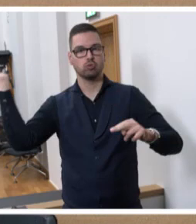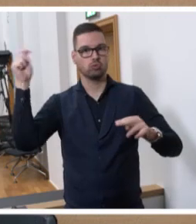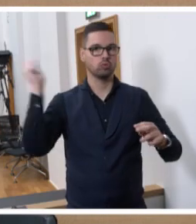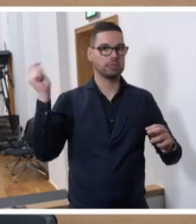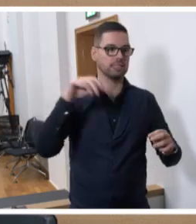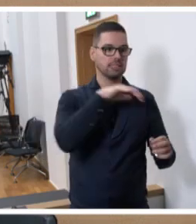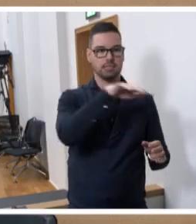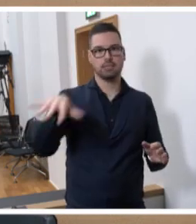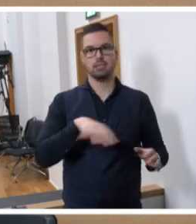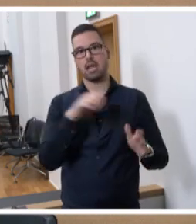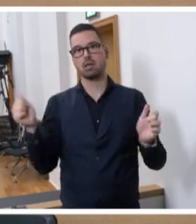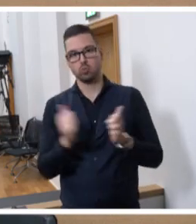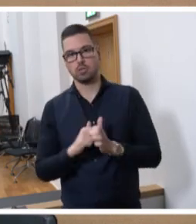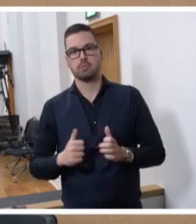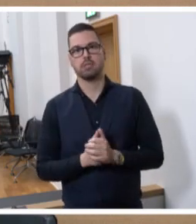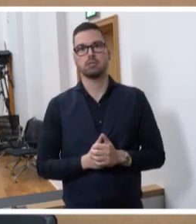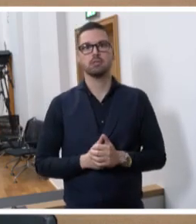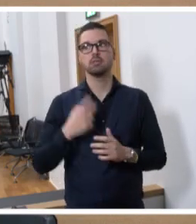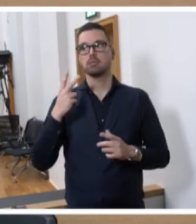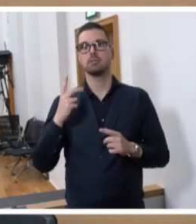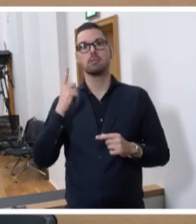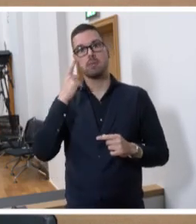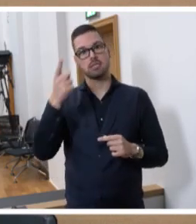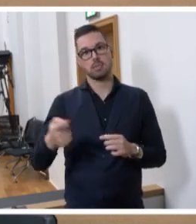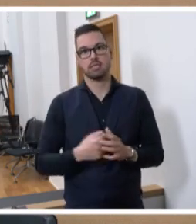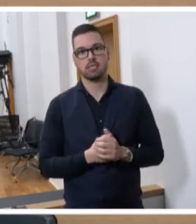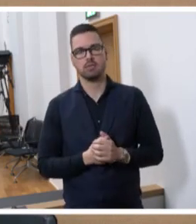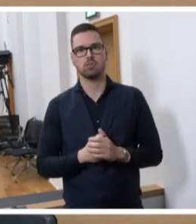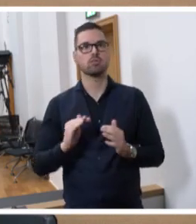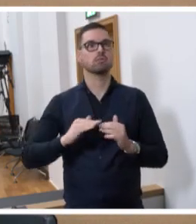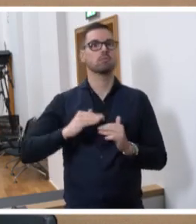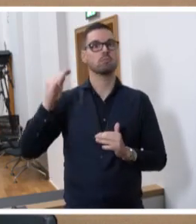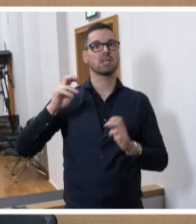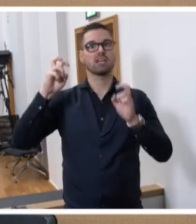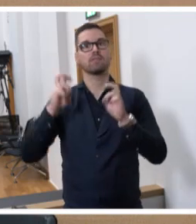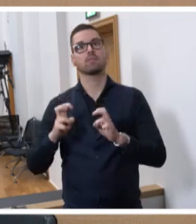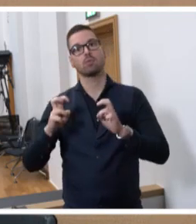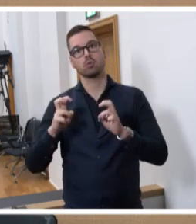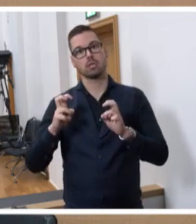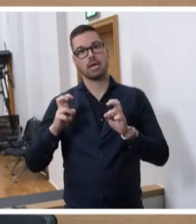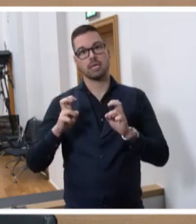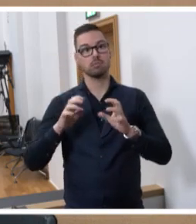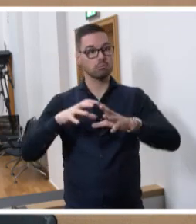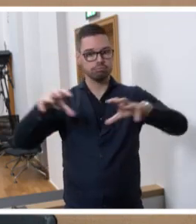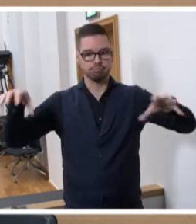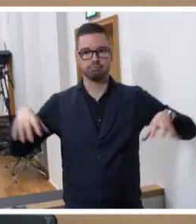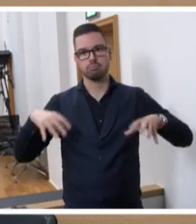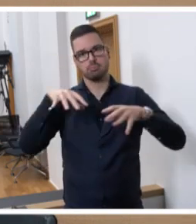zusammenbringen. Perspektivisch werden wieder mehr Wohnheime auf dem Campus entstehen.